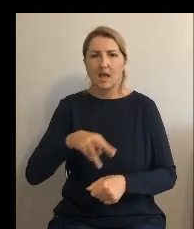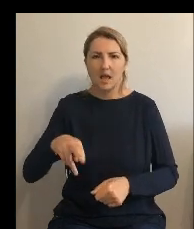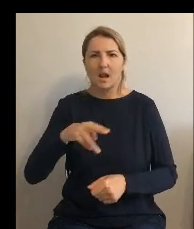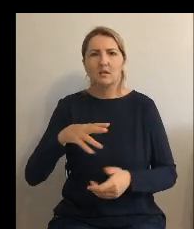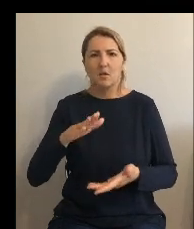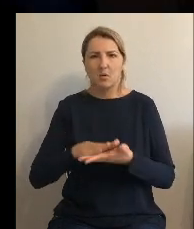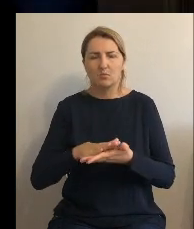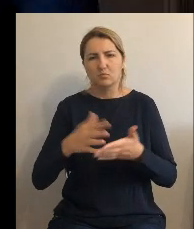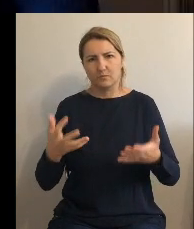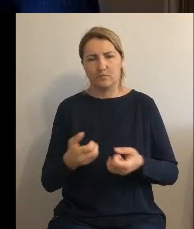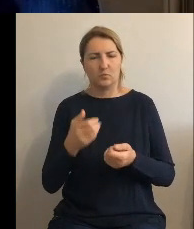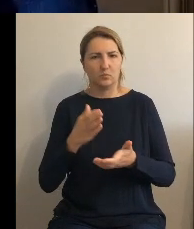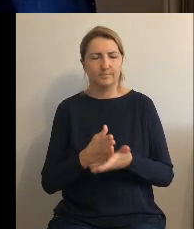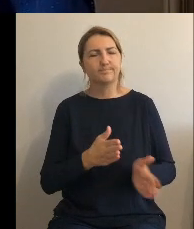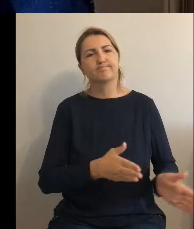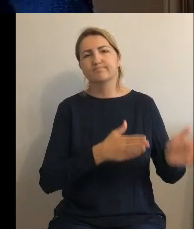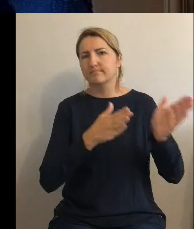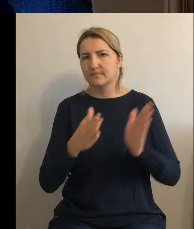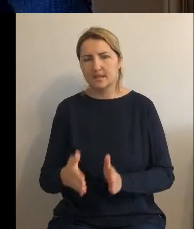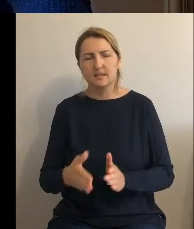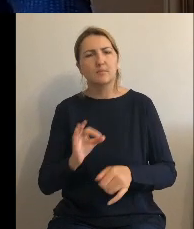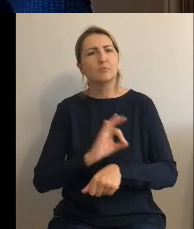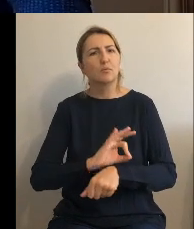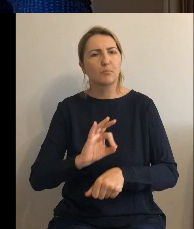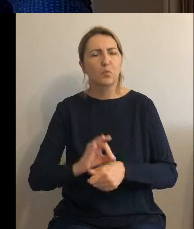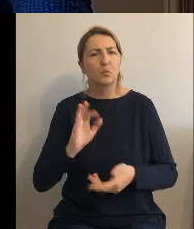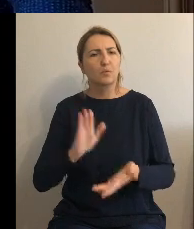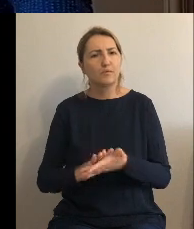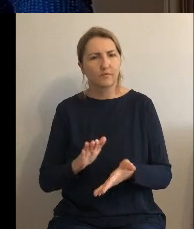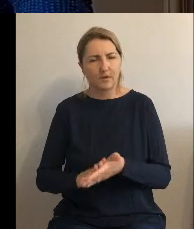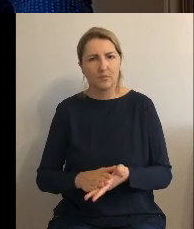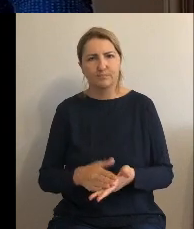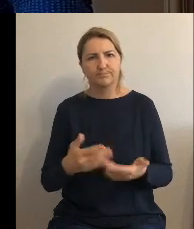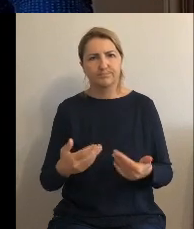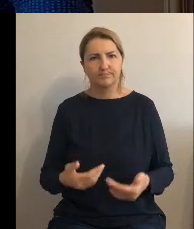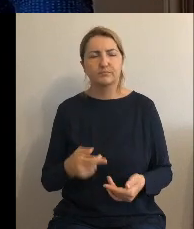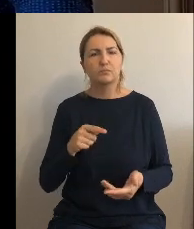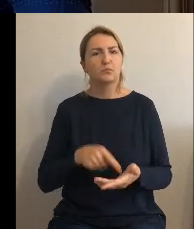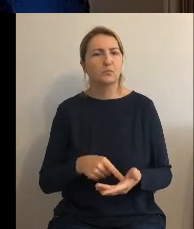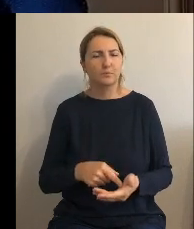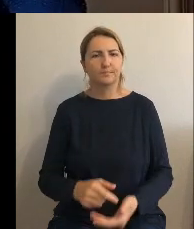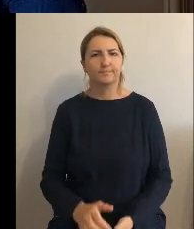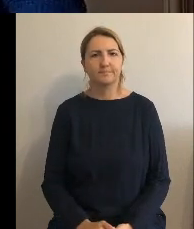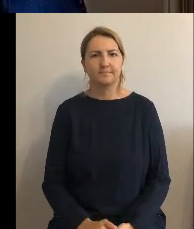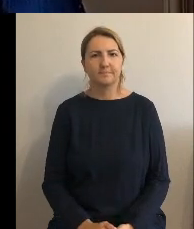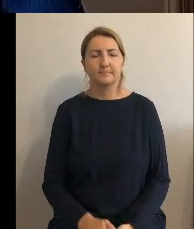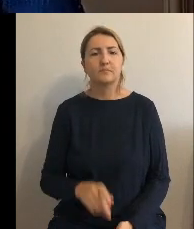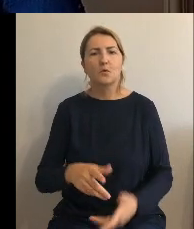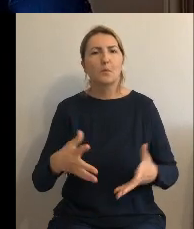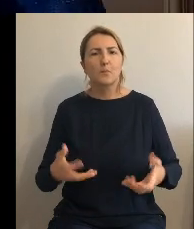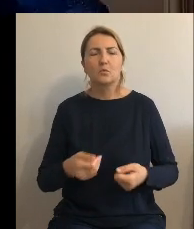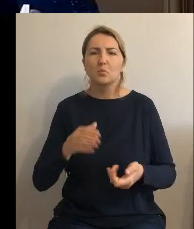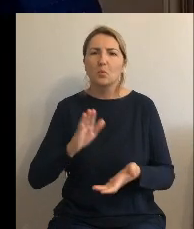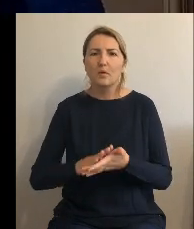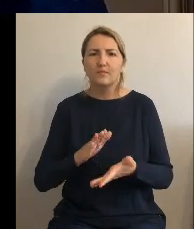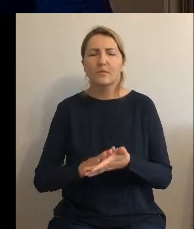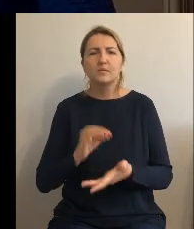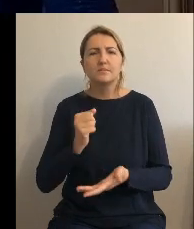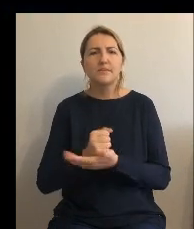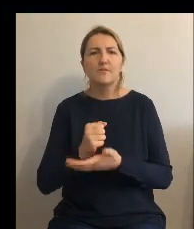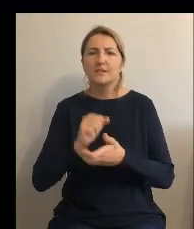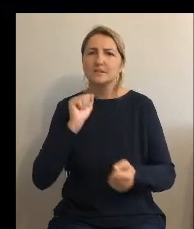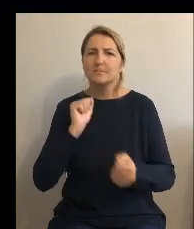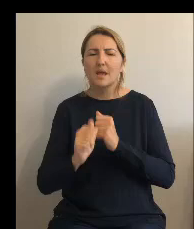Przechodzimy do kolejnego projektu uchwały. Jest to podjęcie uchwały w sprawie dokonania zmian w budżecie